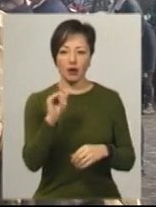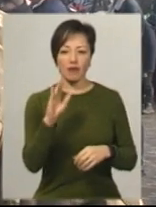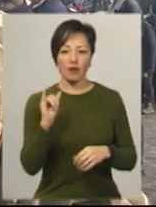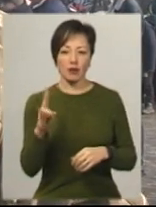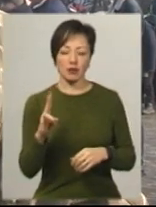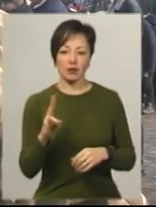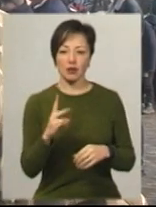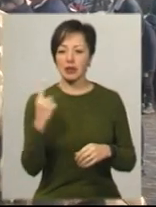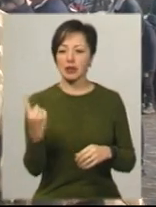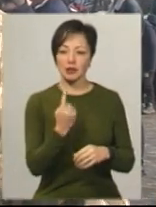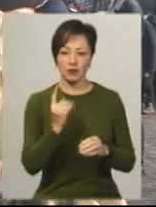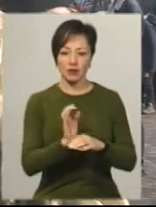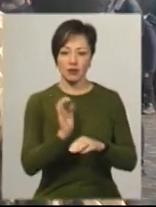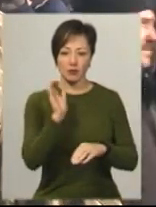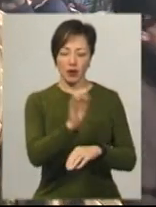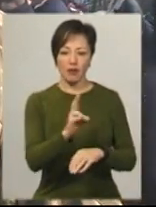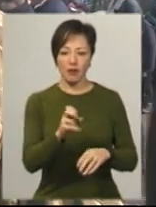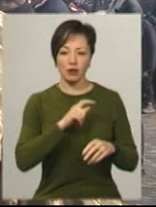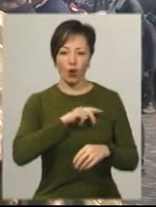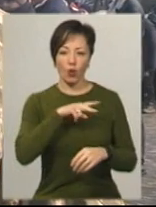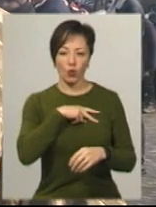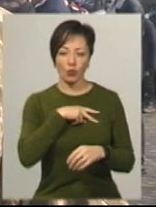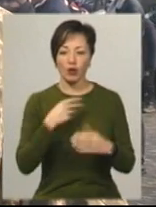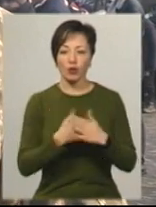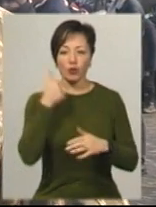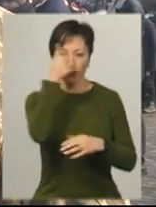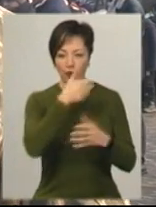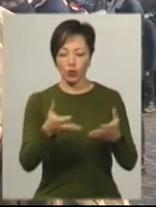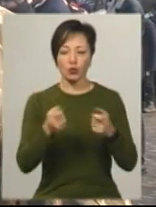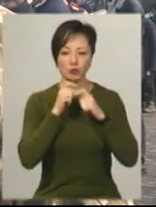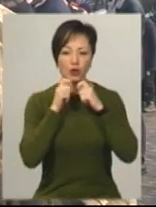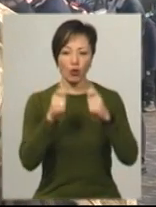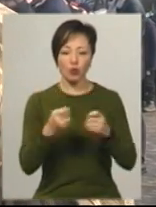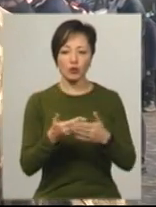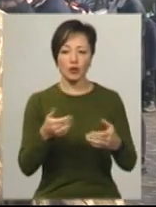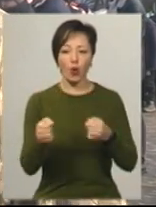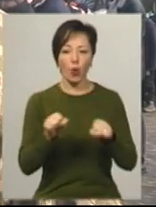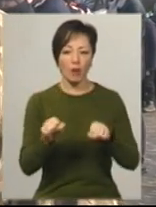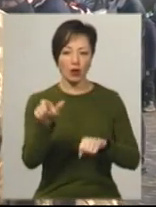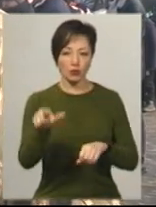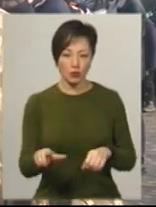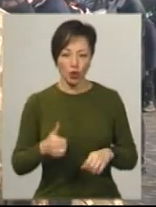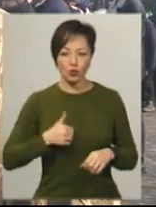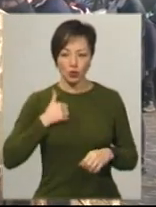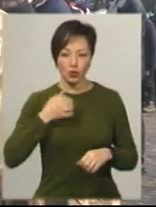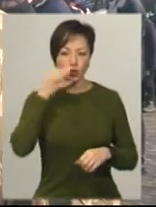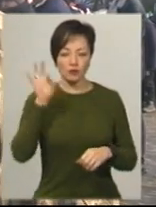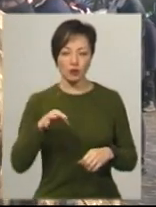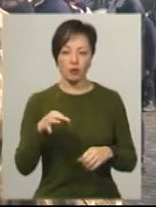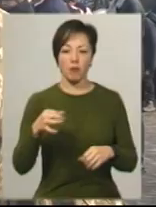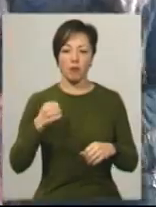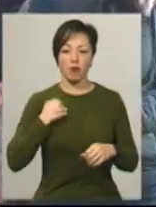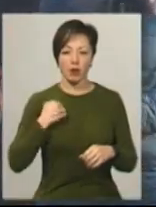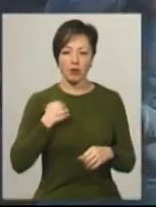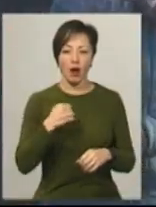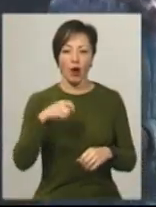Віталій. Я його єдиного, який відправив на нагороду. Буквально на Новий рік отримавши нагороду від командуючого, як достойний досвідчений боець. Козацький